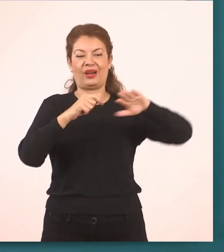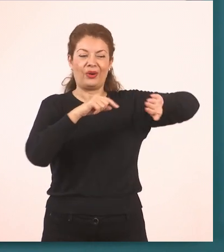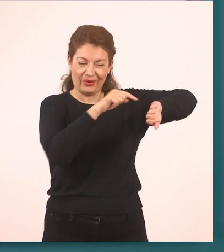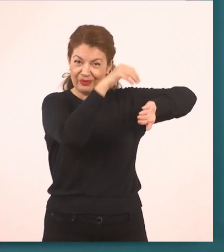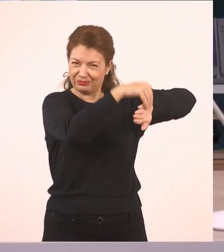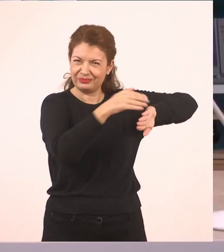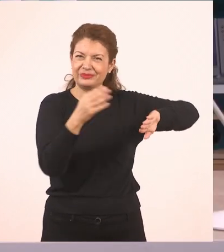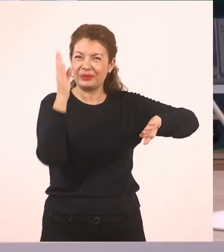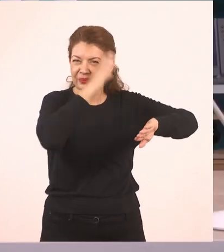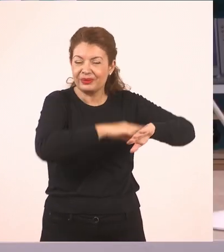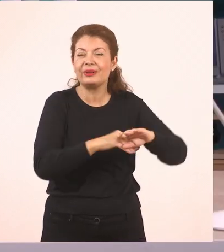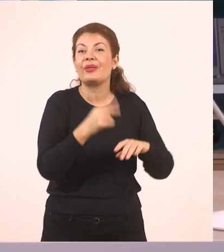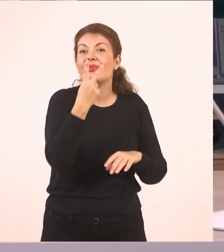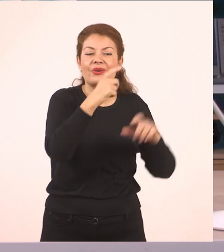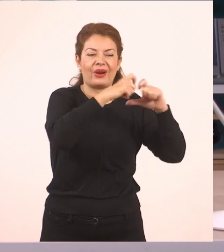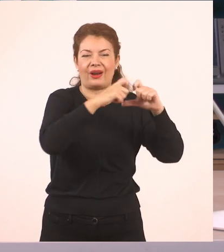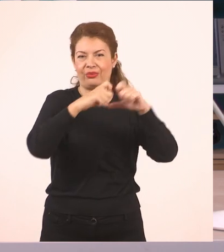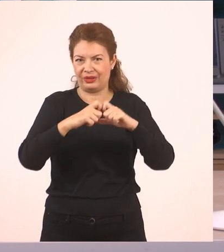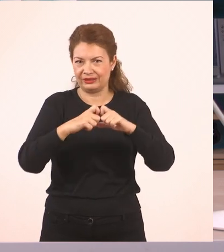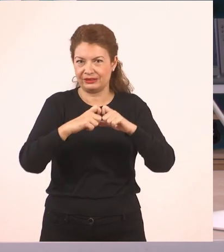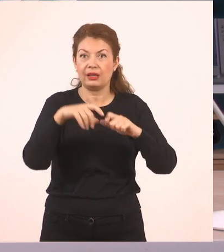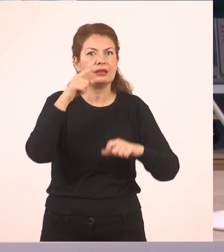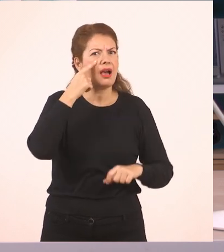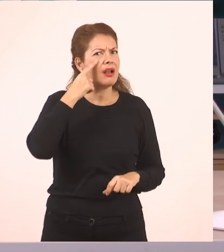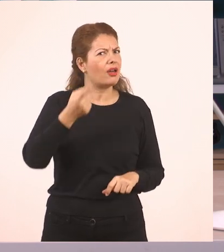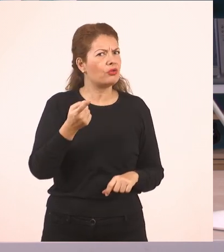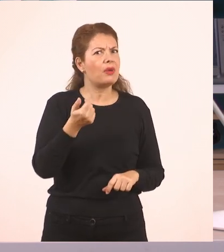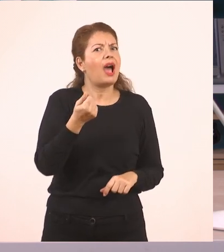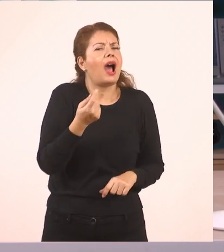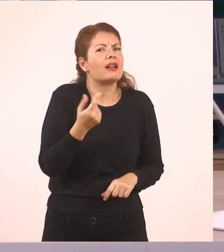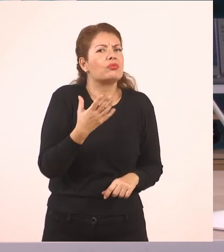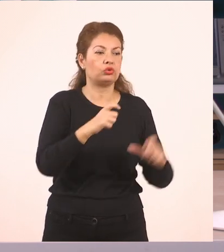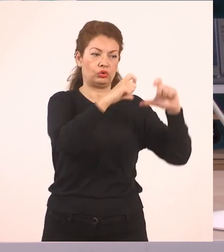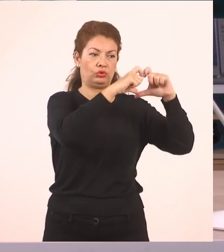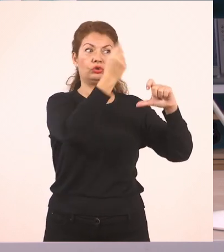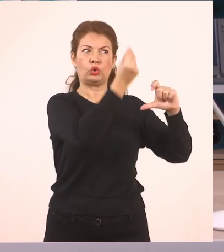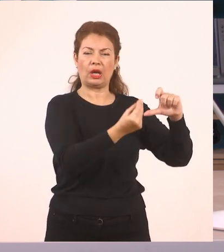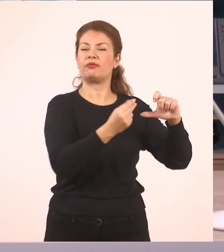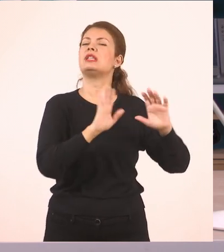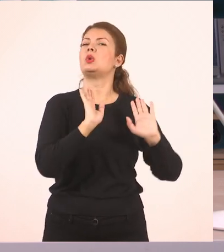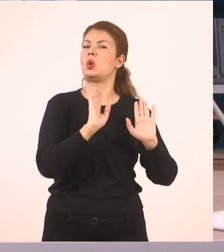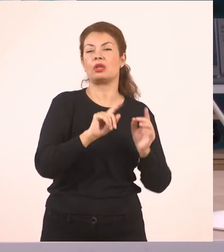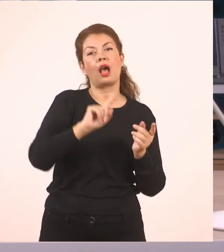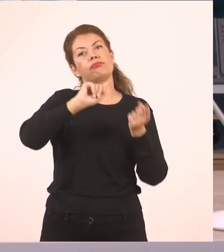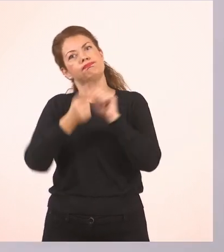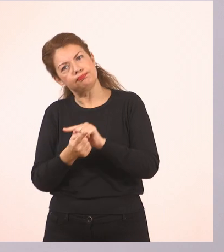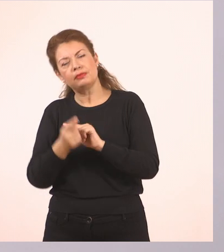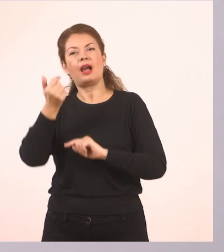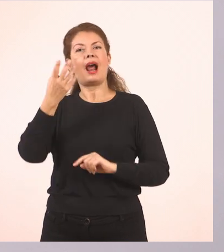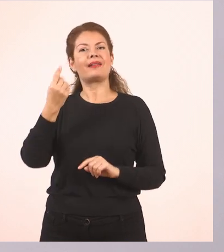κρύψει με το χέρι μου. Για πάμε λοιπόν να το κάνουμε και αριθμητική αυτό, να δούμε πώς το γράφουμε.